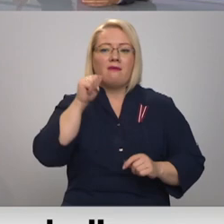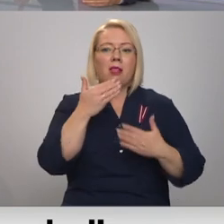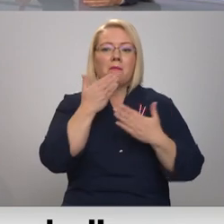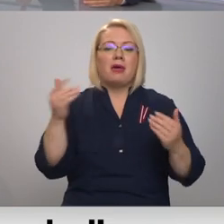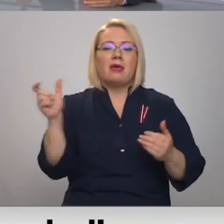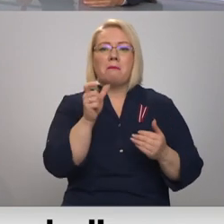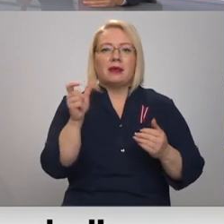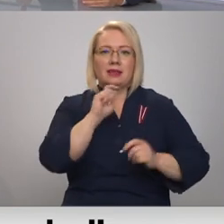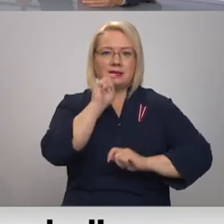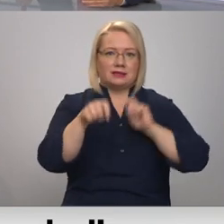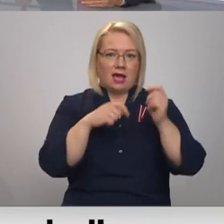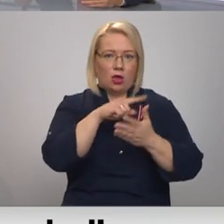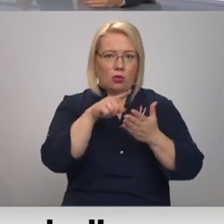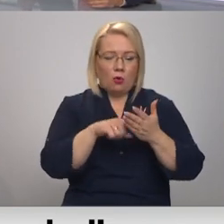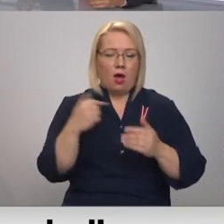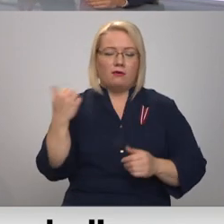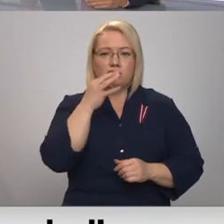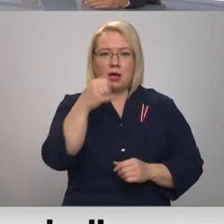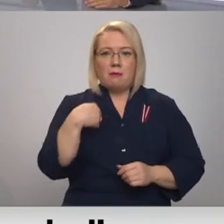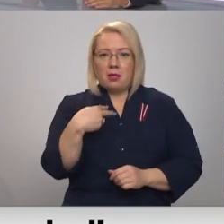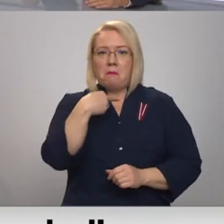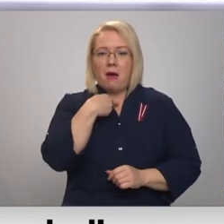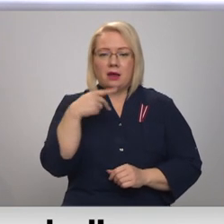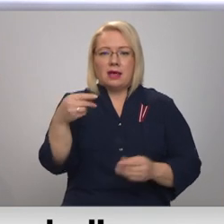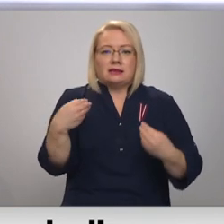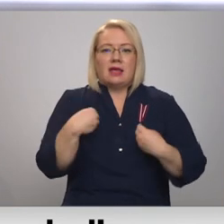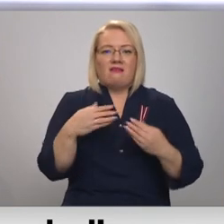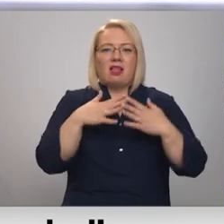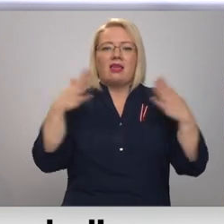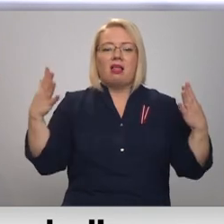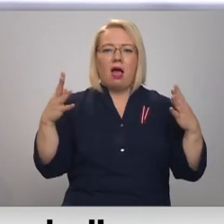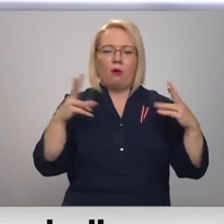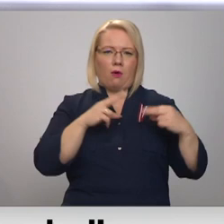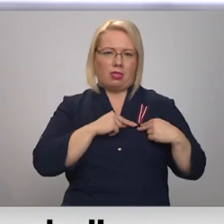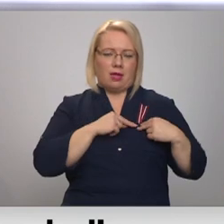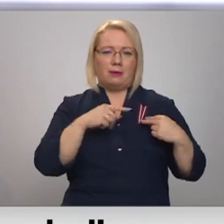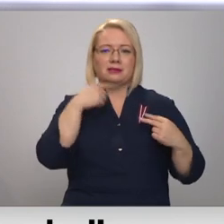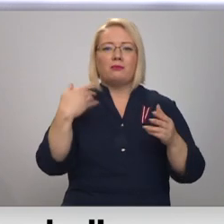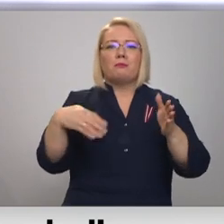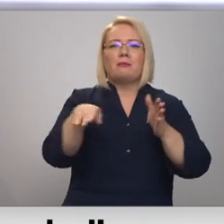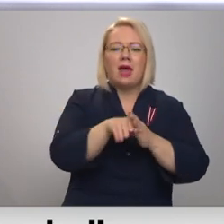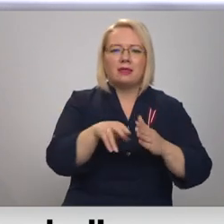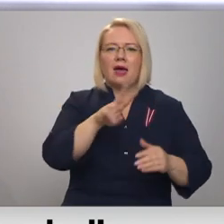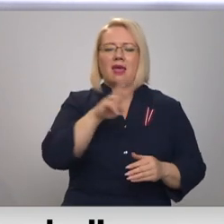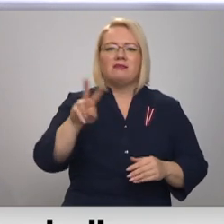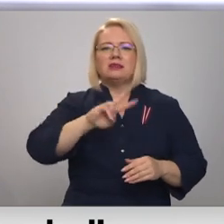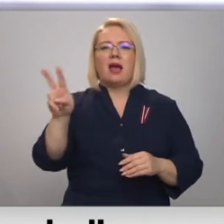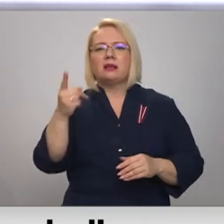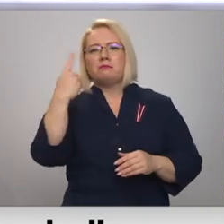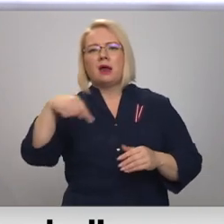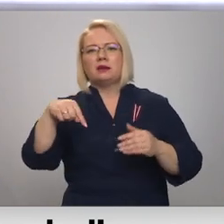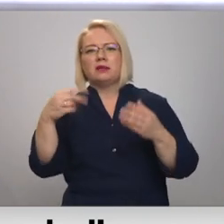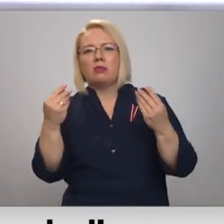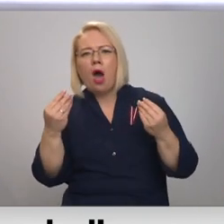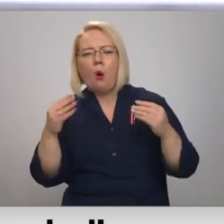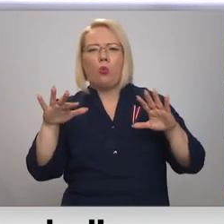Jā, tas man pārsteidza, bet arī dev tādu vēl lielāk gandarījumu. Es gribu piedalīties. Nevis tā man kāds prasa nauda vai tur ir